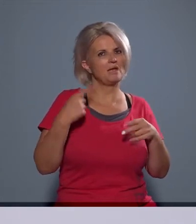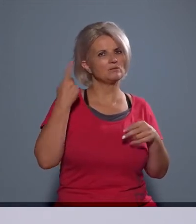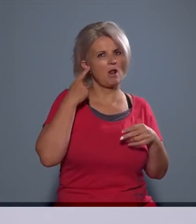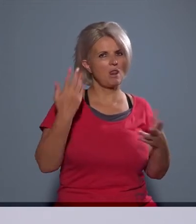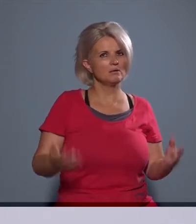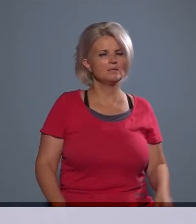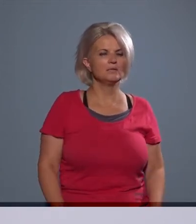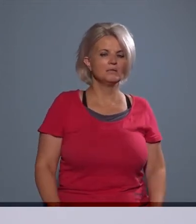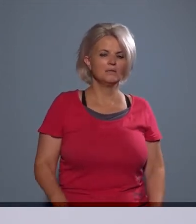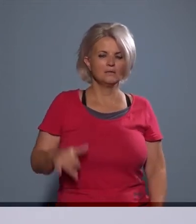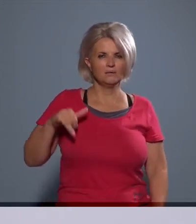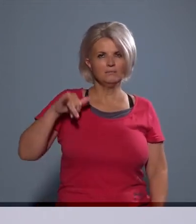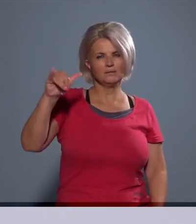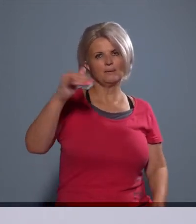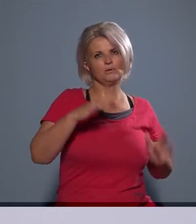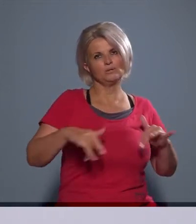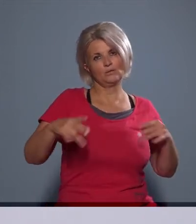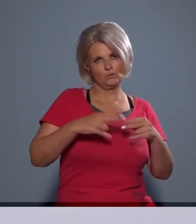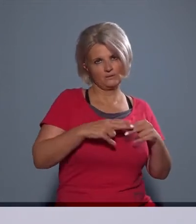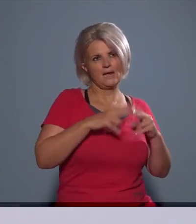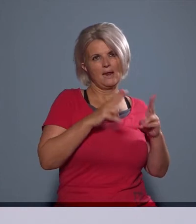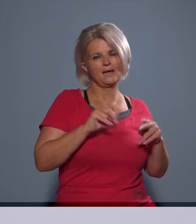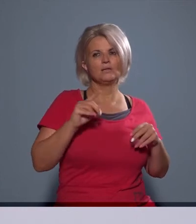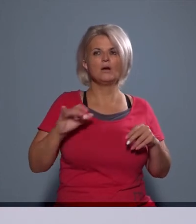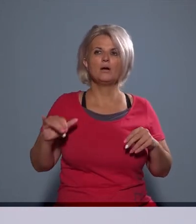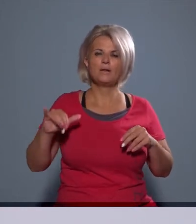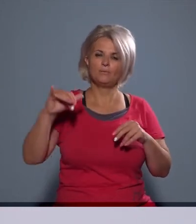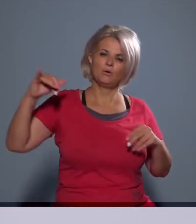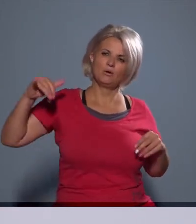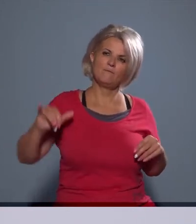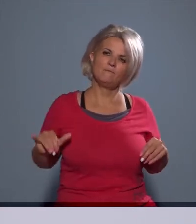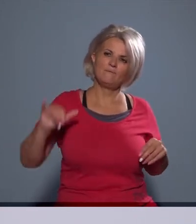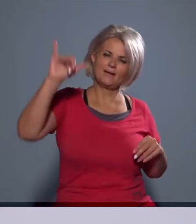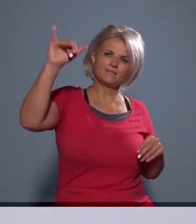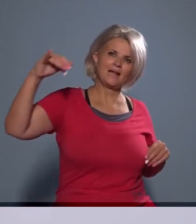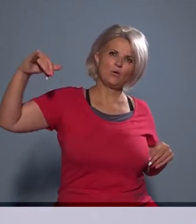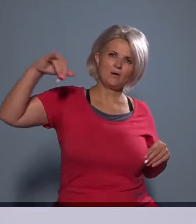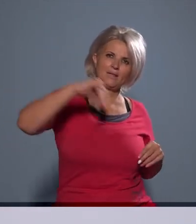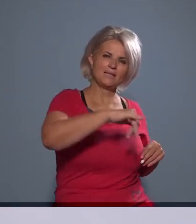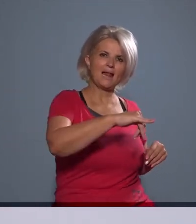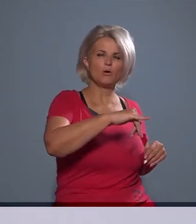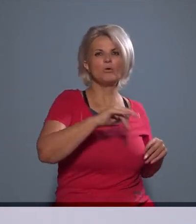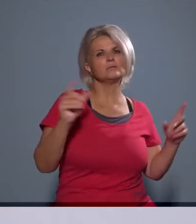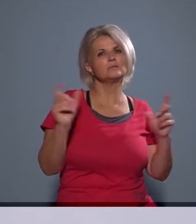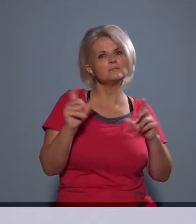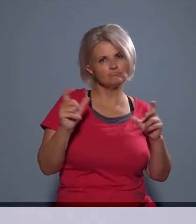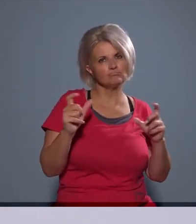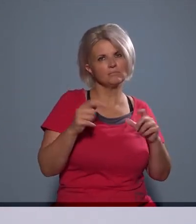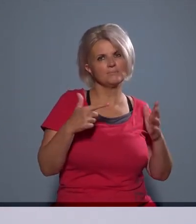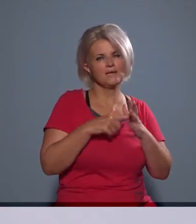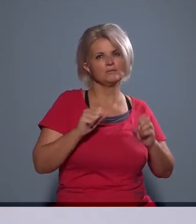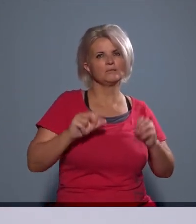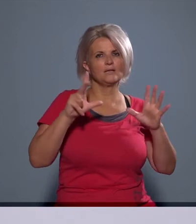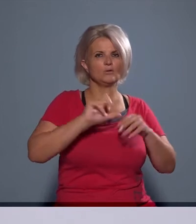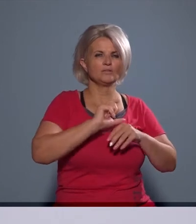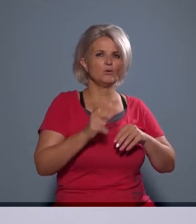repülőtérhez közeli, viszont a repülő a felszálló és a leszálló repülőgépek áthaladásából eredő zaj, főleg 2018 óta,